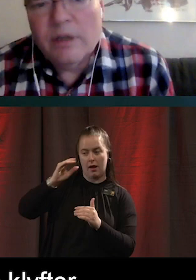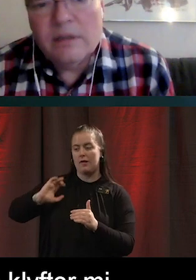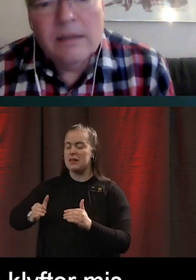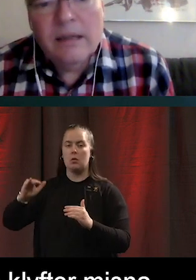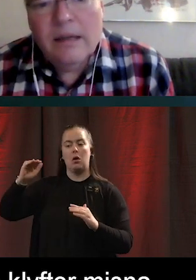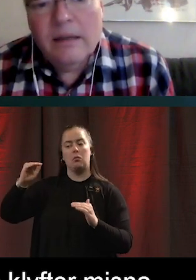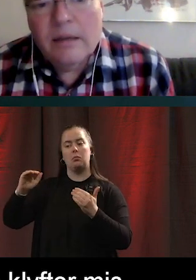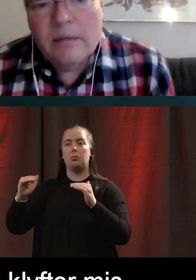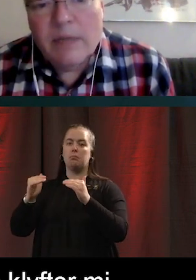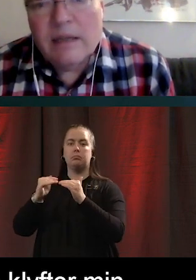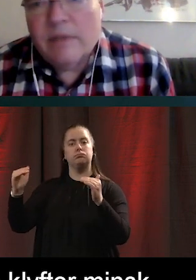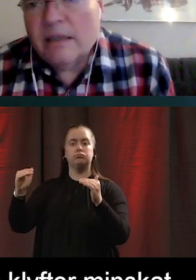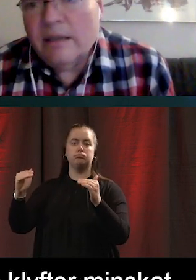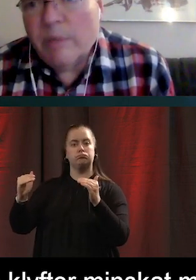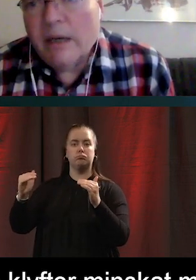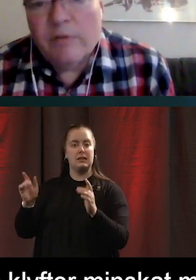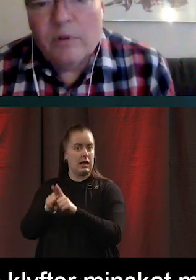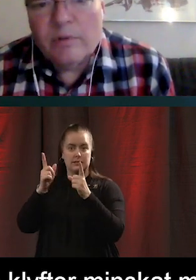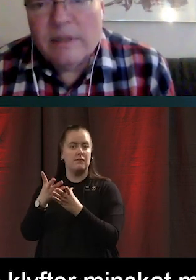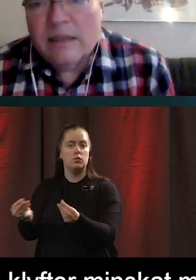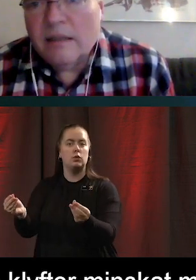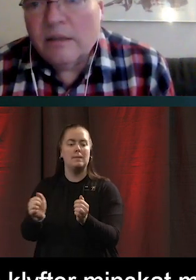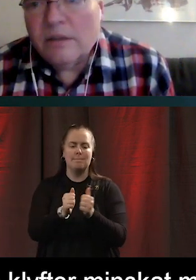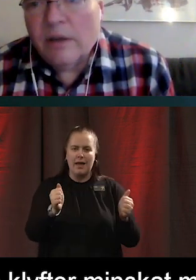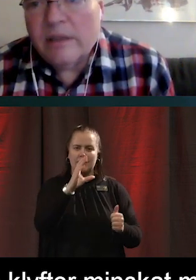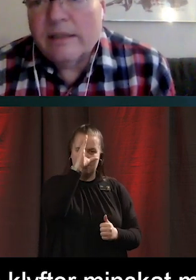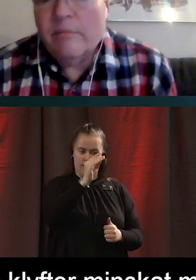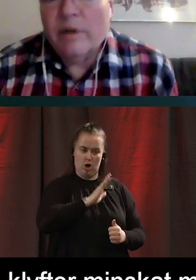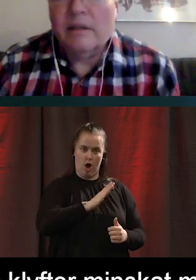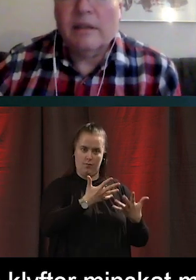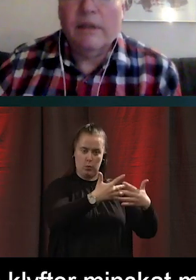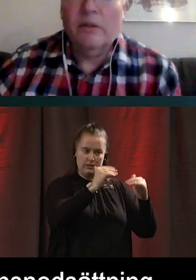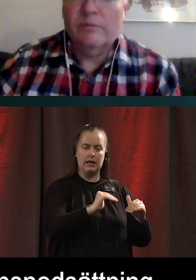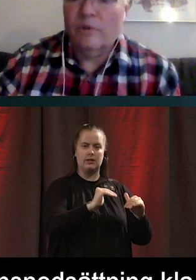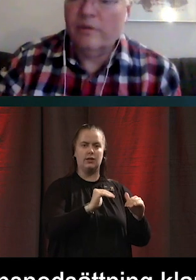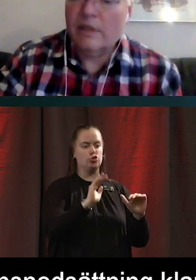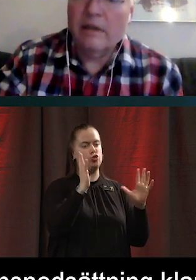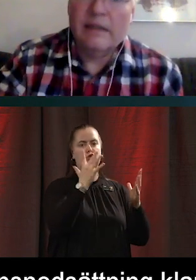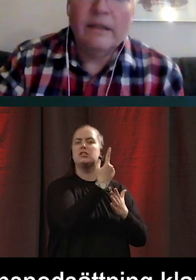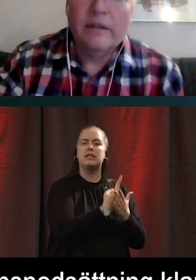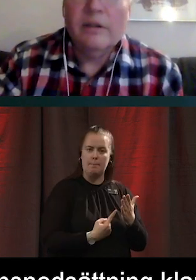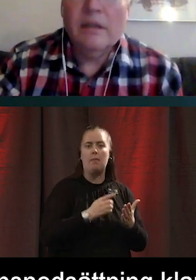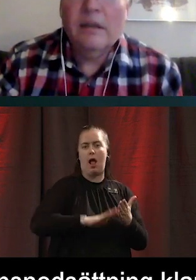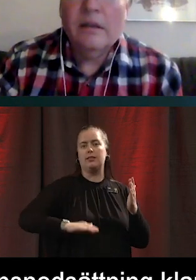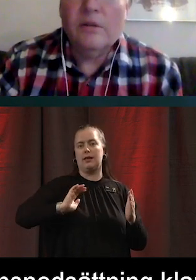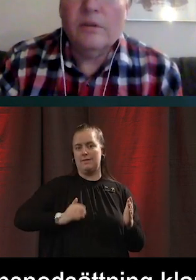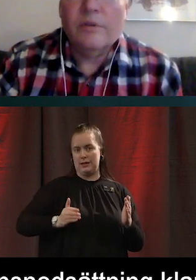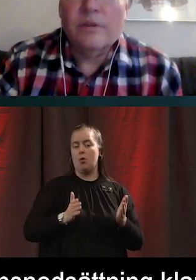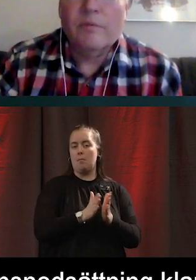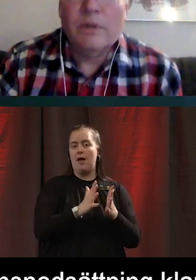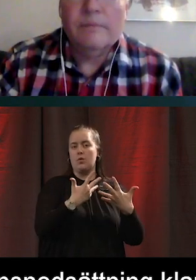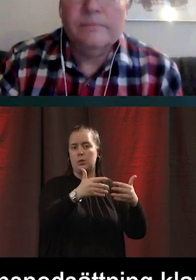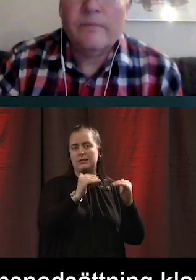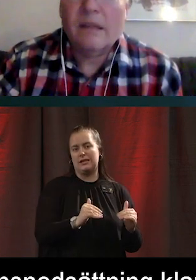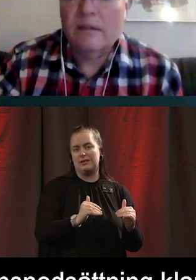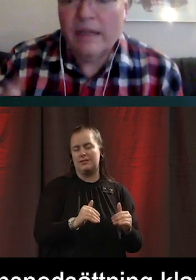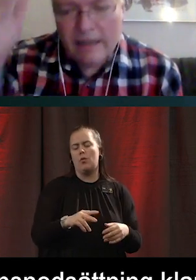försvunnit. Medan vi ser att män med funktionsnedsättning klarar sig sämre än kvinnor. Och så ser vi att äldre har också